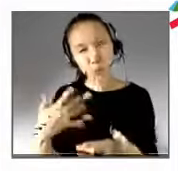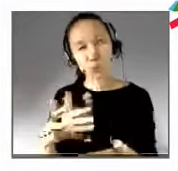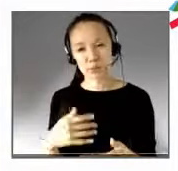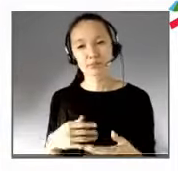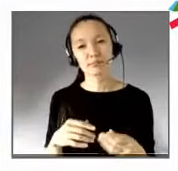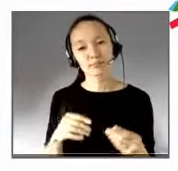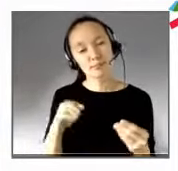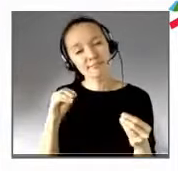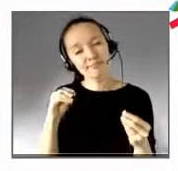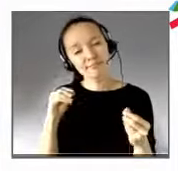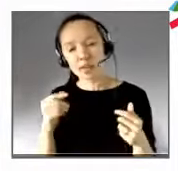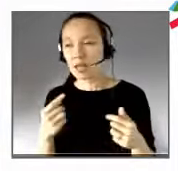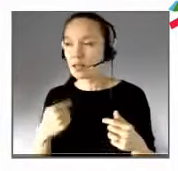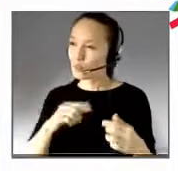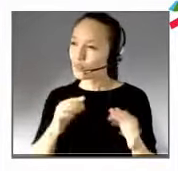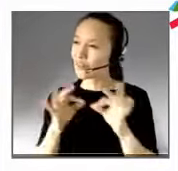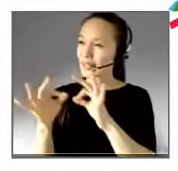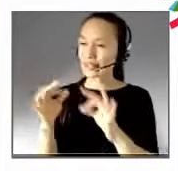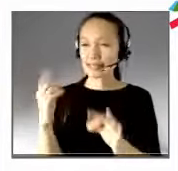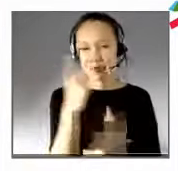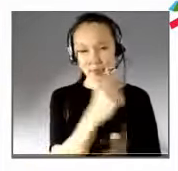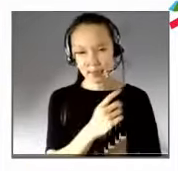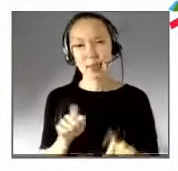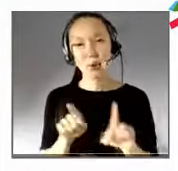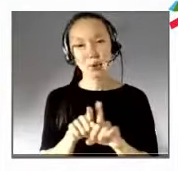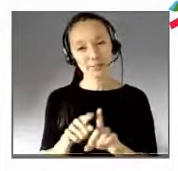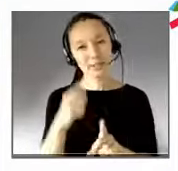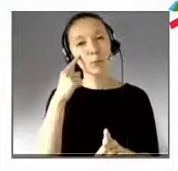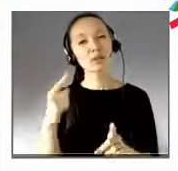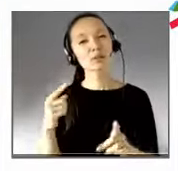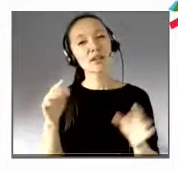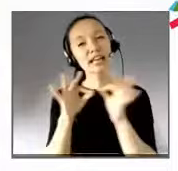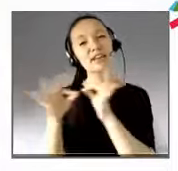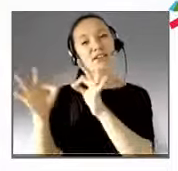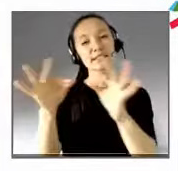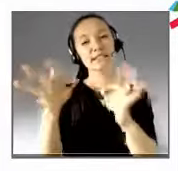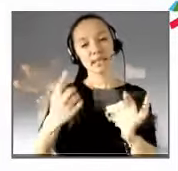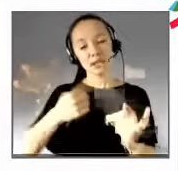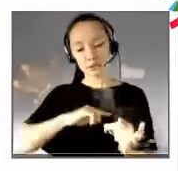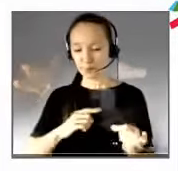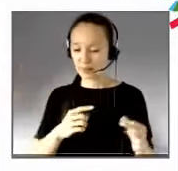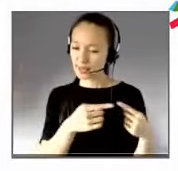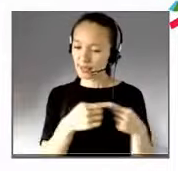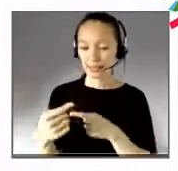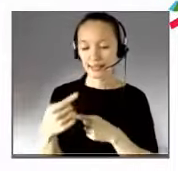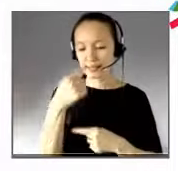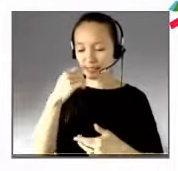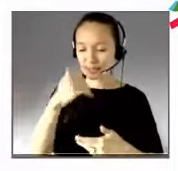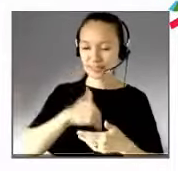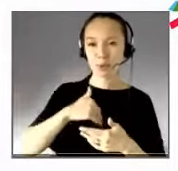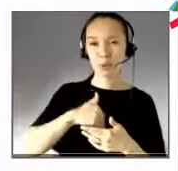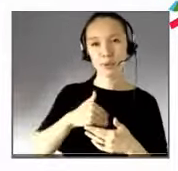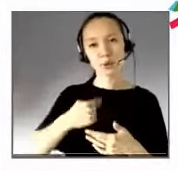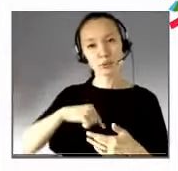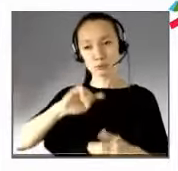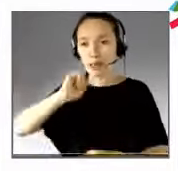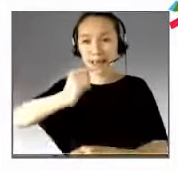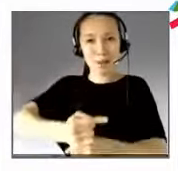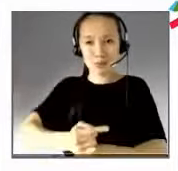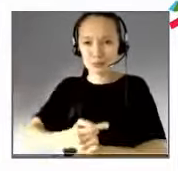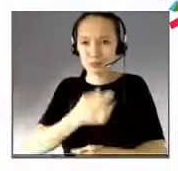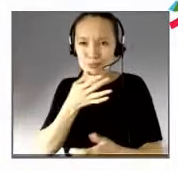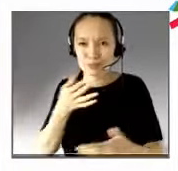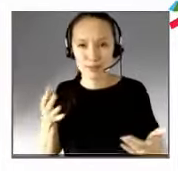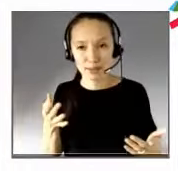fraternité, on considère que c'est un sentiment, à ce moment-là, on ne peut pas l'imposer. On n'impose jamais un sentiment. Si j'ai envie, vous soyez amoureux de moi,